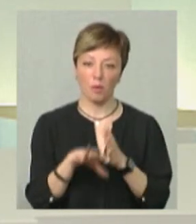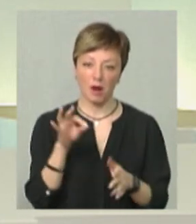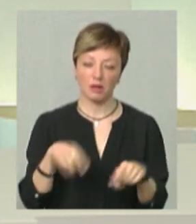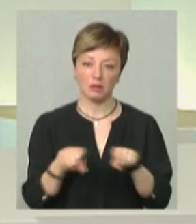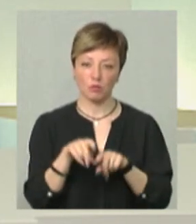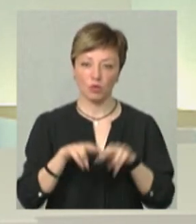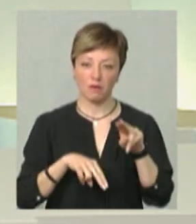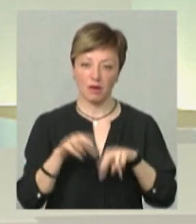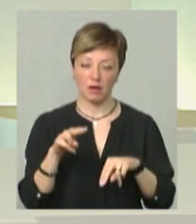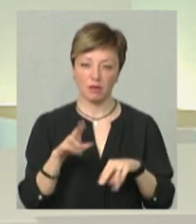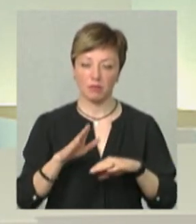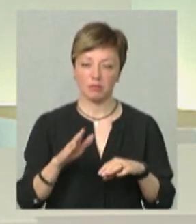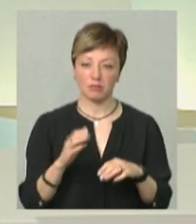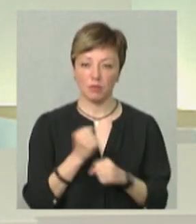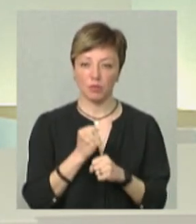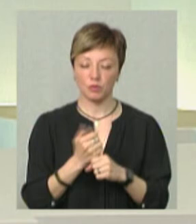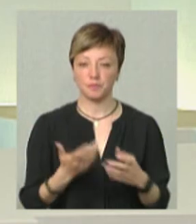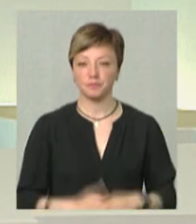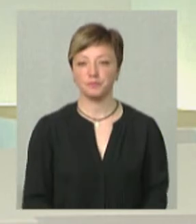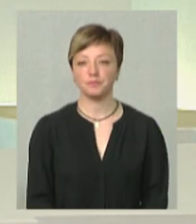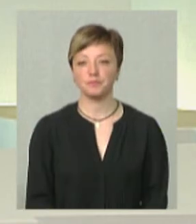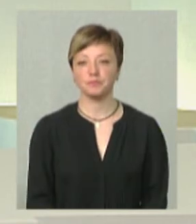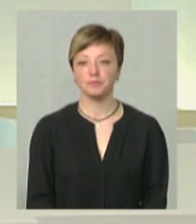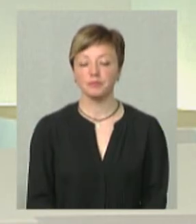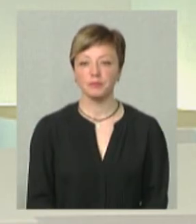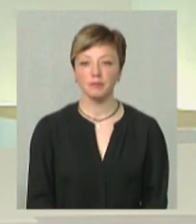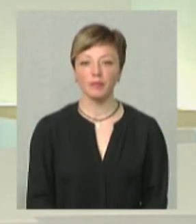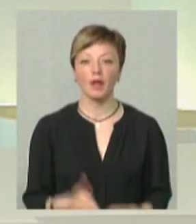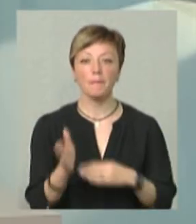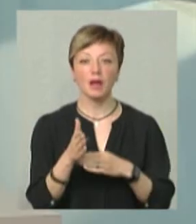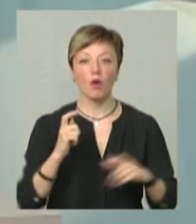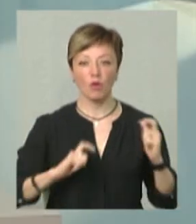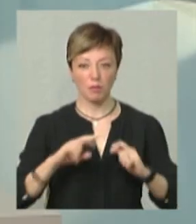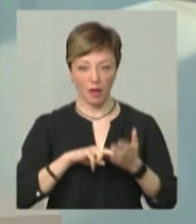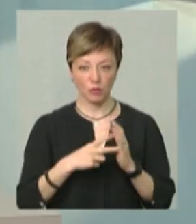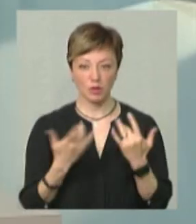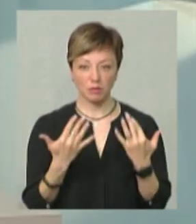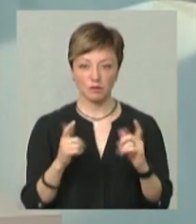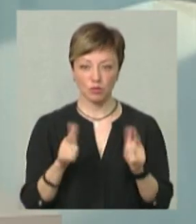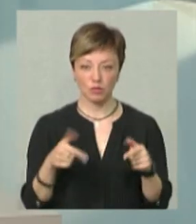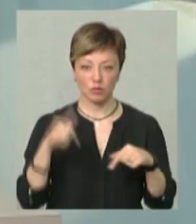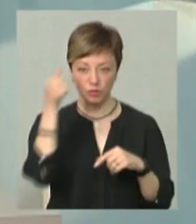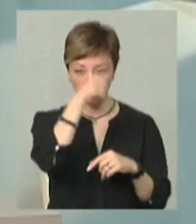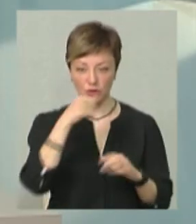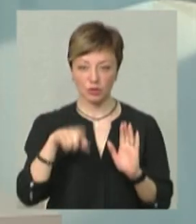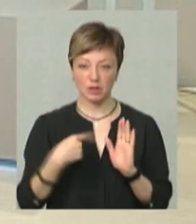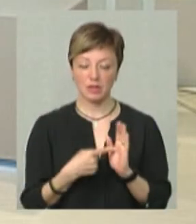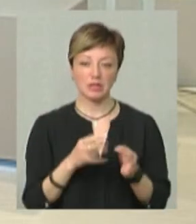обрали будівельні професії. Я підкреслюю, професії. Маріупольський коледж планує набір вступників цьогоріч?